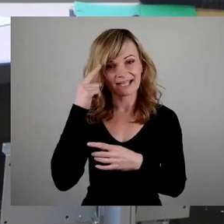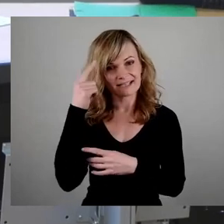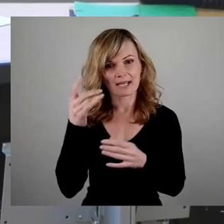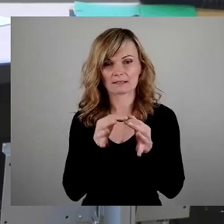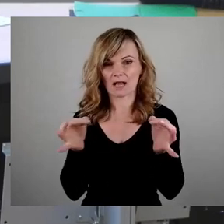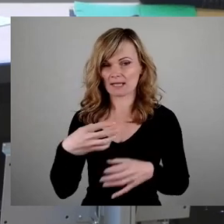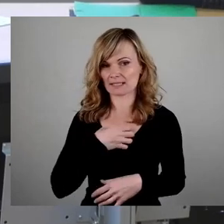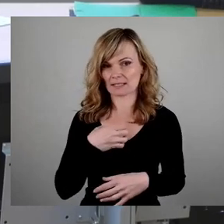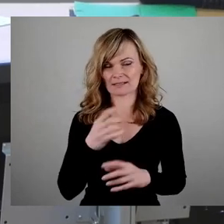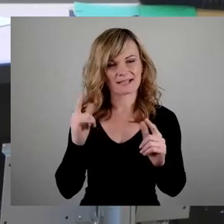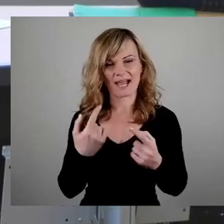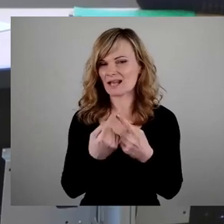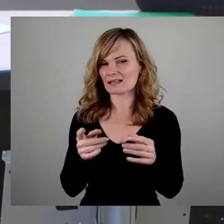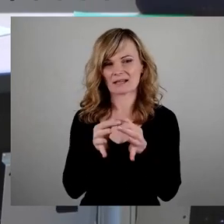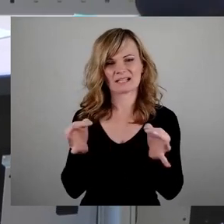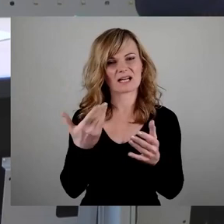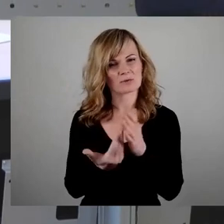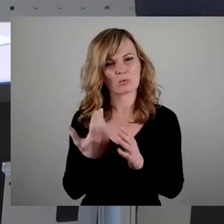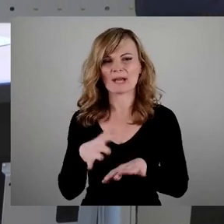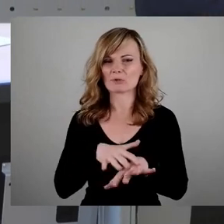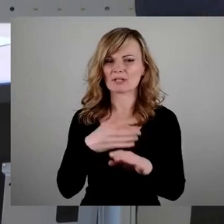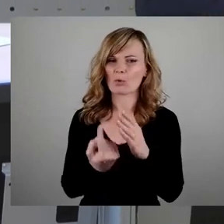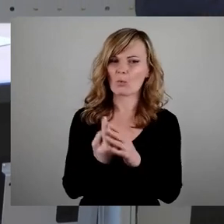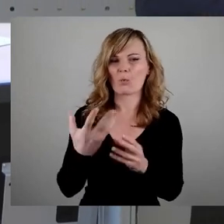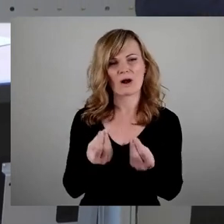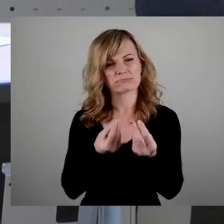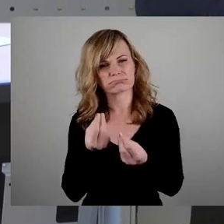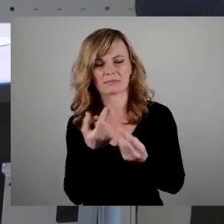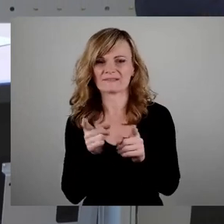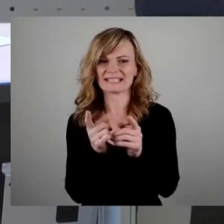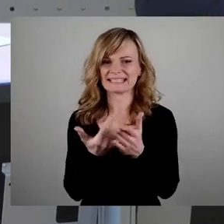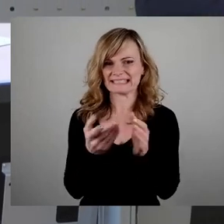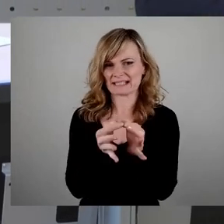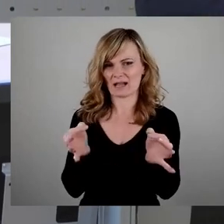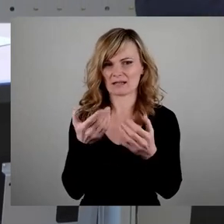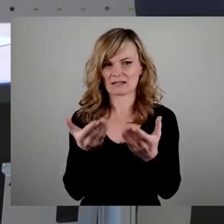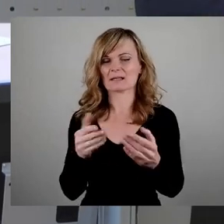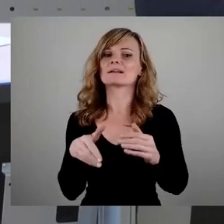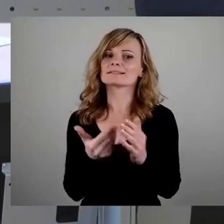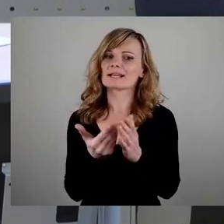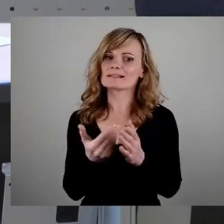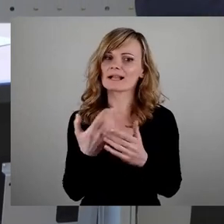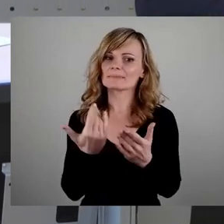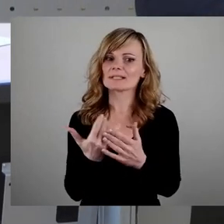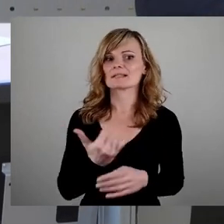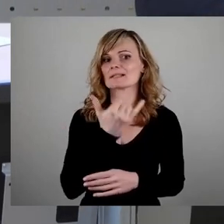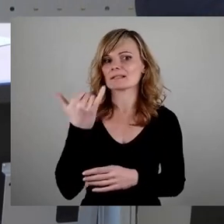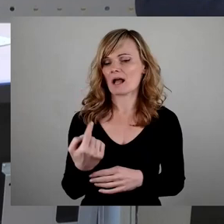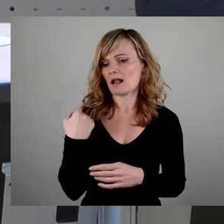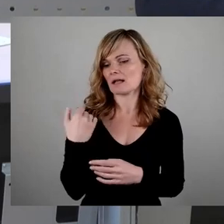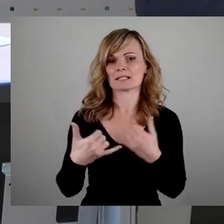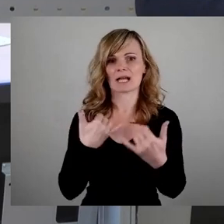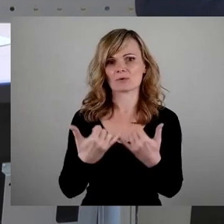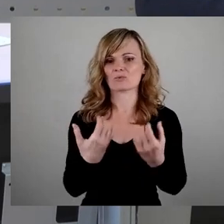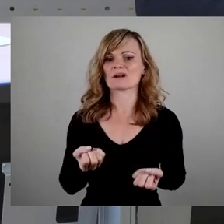Kein anderer Tag ist emotional so aufgeladen wie dieser Tag. Und deshalb ist das, was dieses Jahr im Januar geschehen ist,